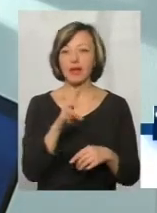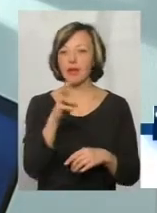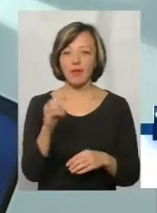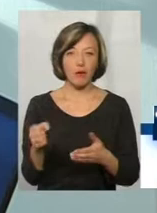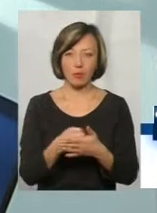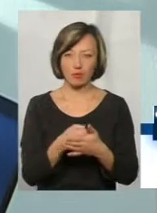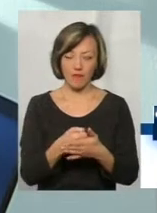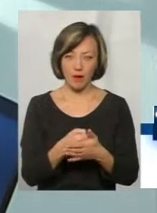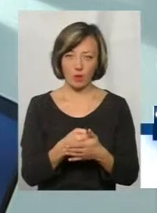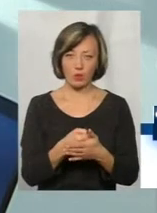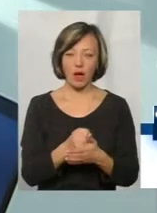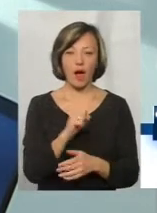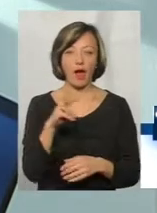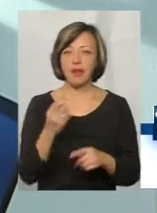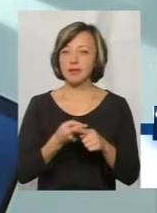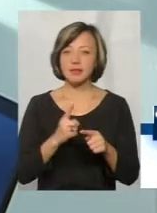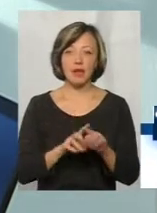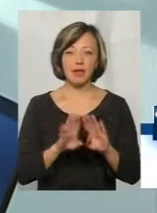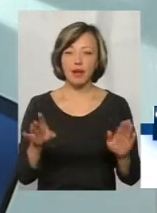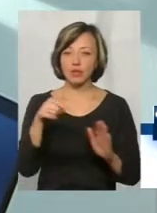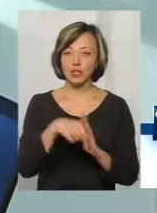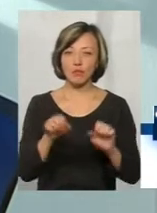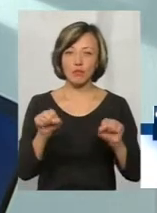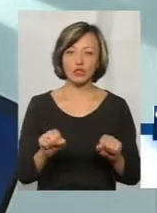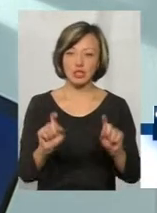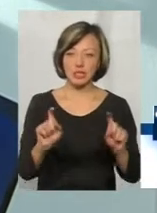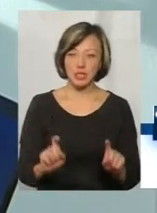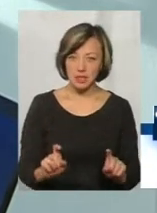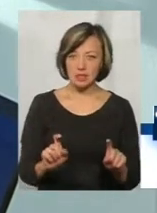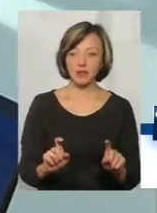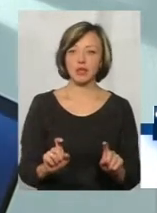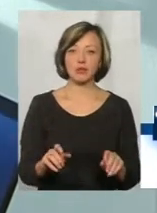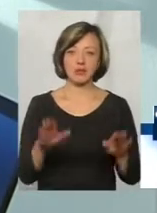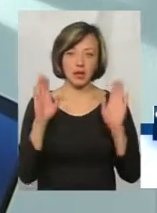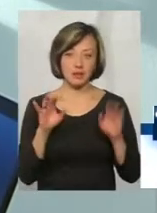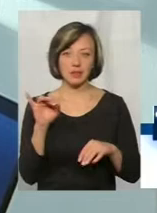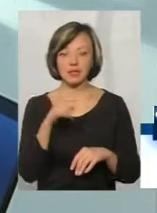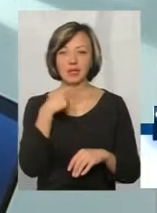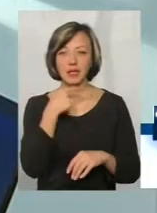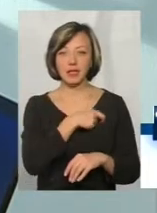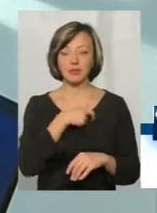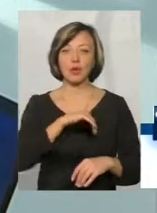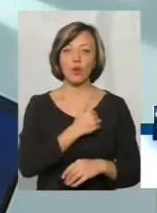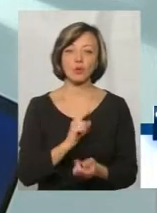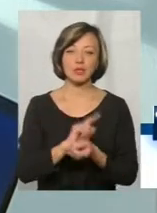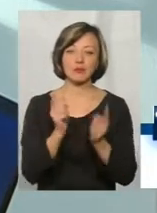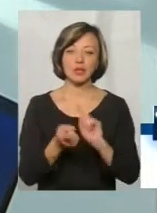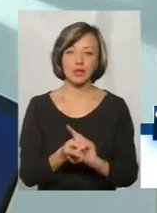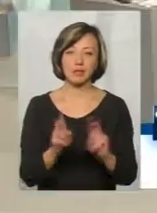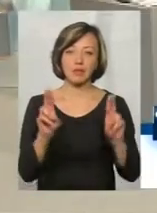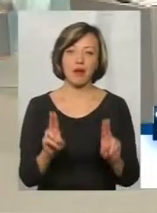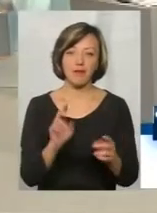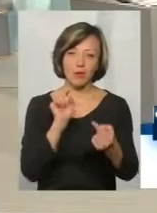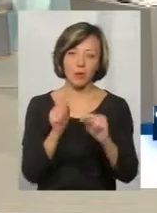не просуваються. Але це не означає, що можна сісти, скласти руки і чекати, поки парламентарі захочуть змінити правила, які грають